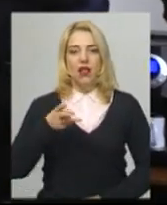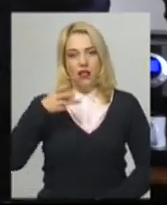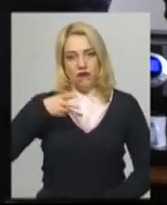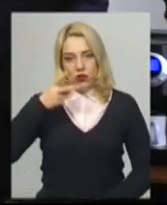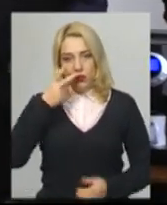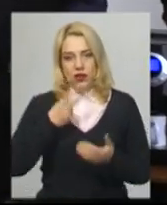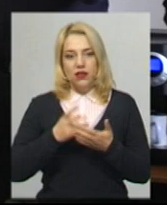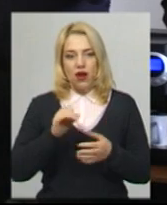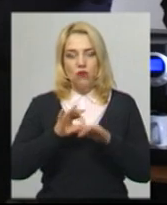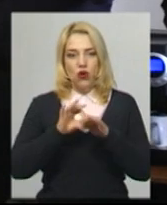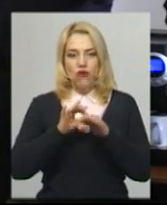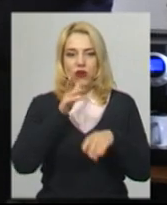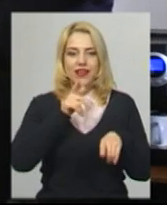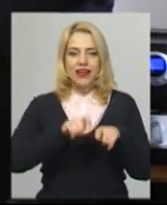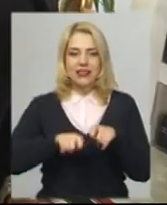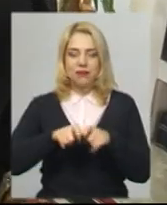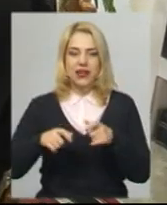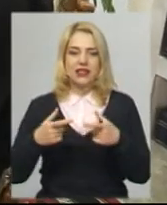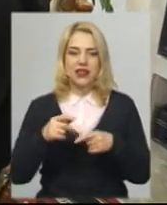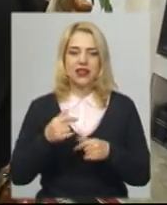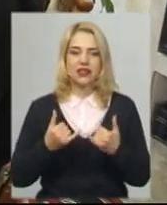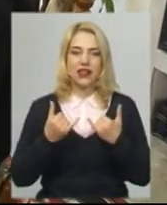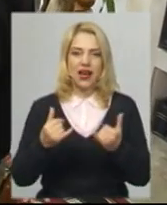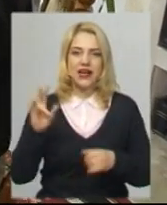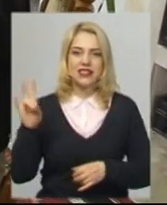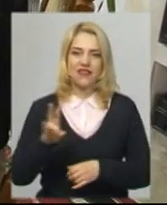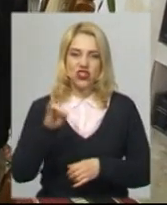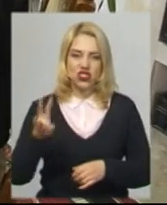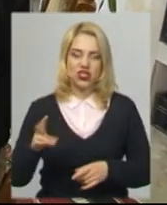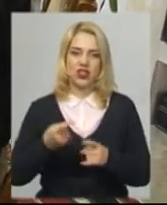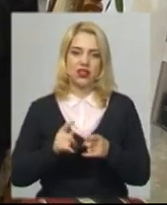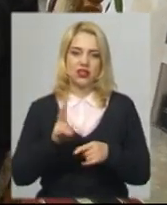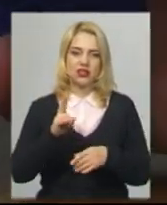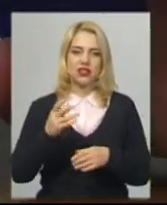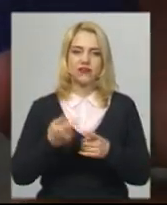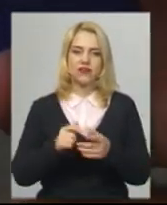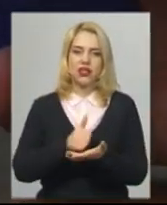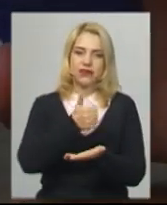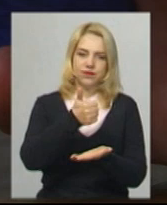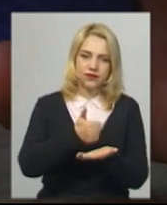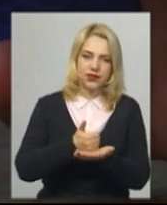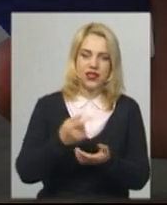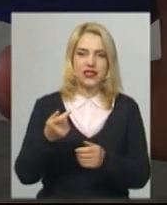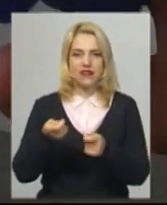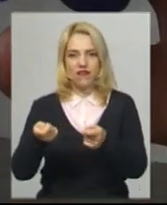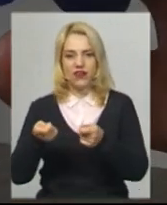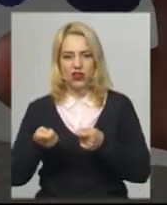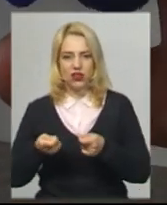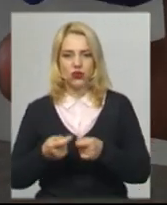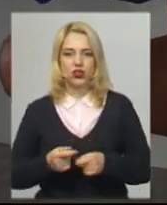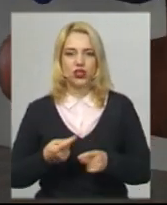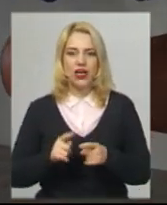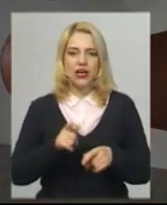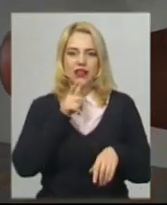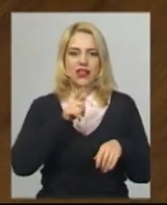проводять експрес-тести на COVID-19 священикам, семінаристам, деяконам та завідувачу господарством Хмельницької Римокатолицької церкви.